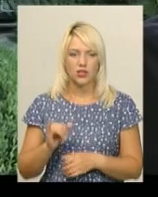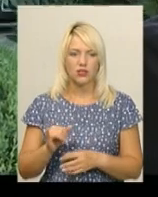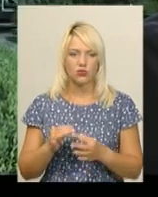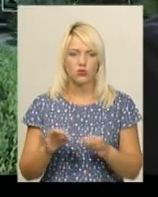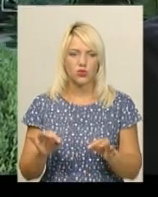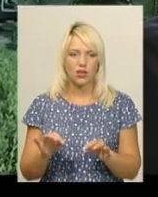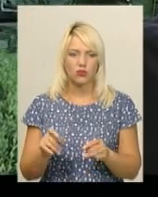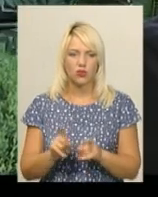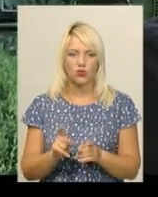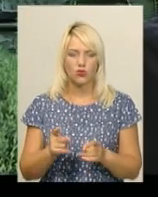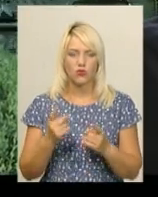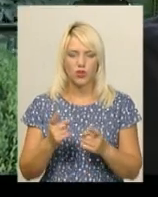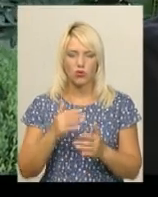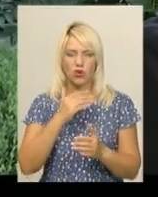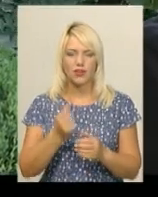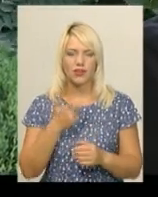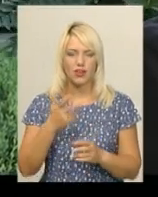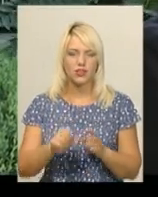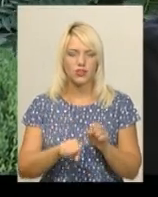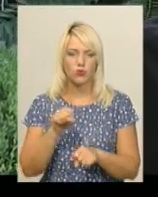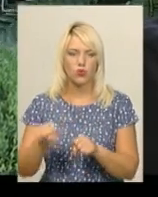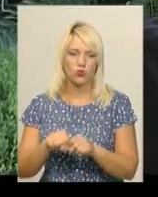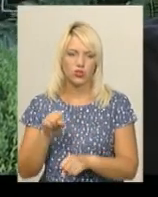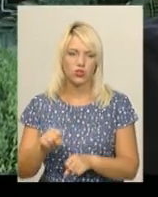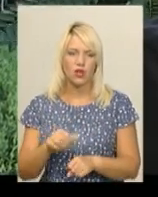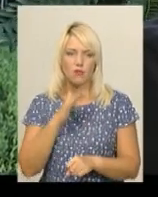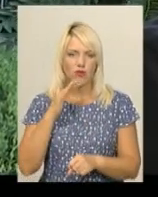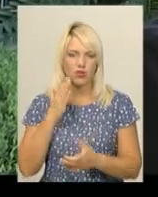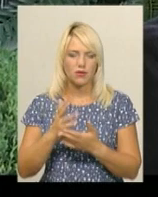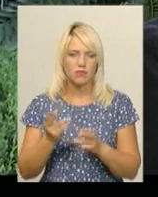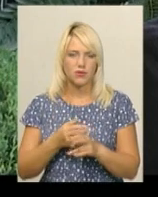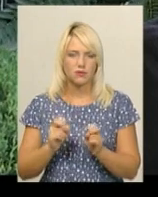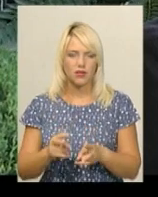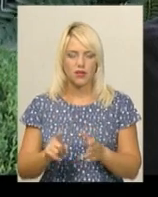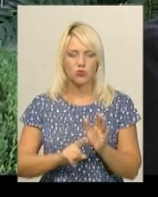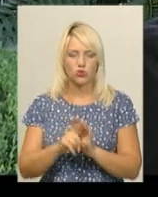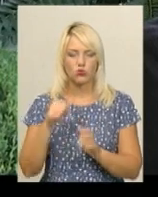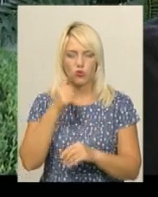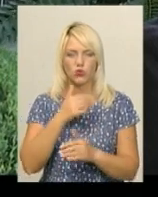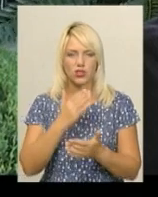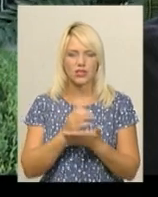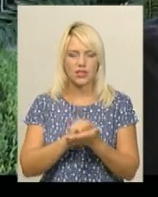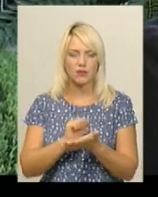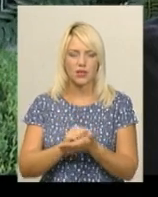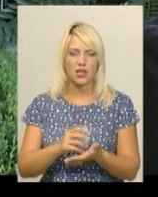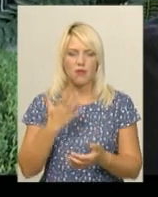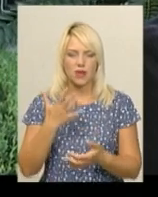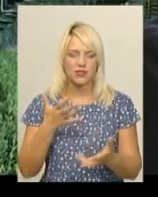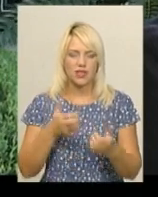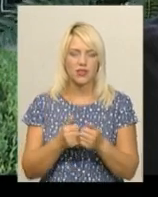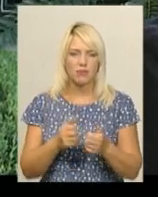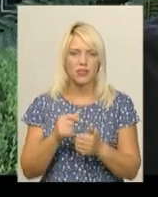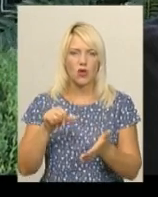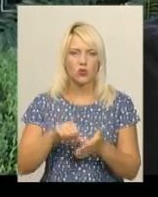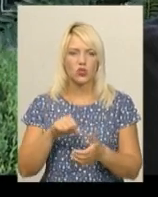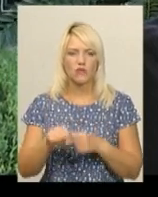велику кількість правопорушень та наражають себе та інших на небезпеку. Так, з початку року було задокументовано вже 5 ДТП за учетю велосипедистів.